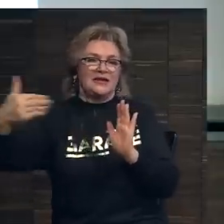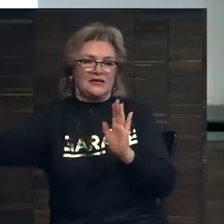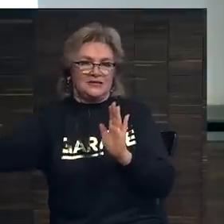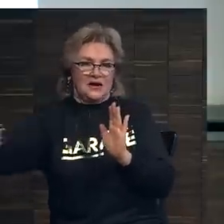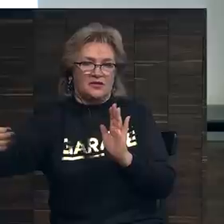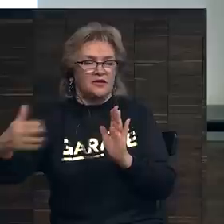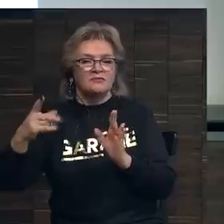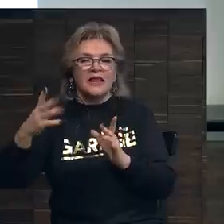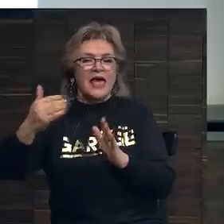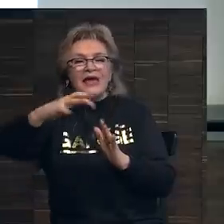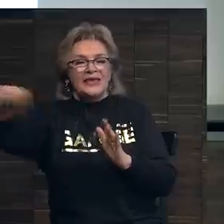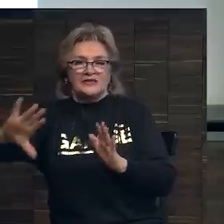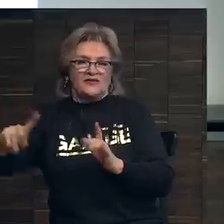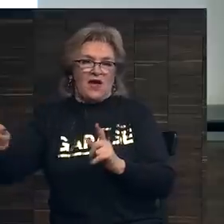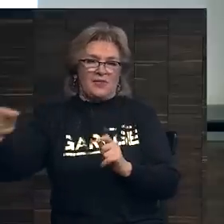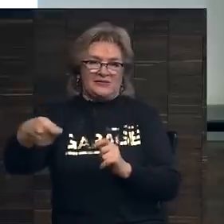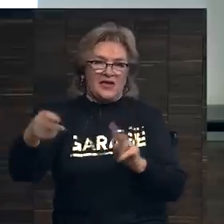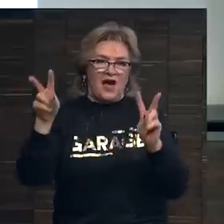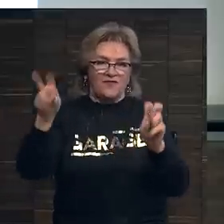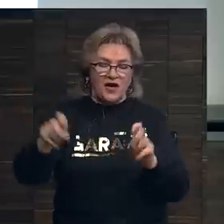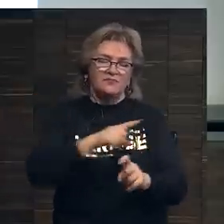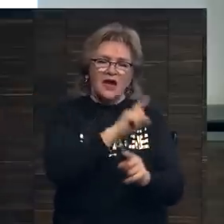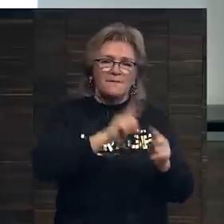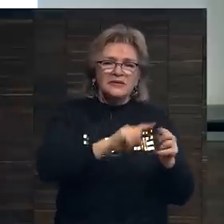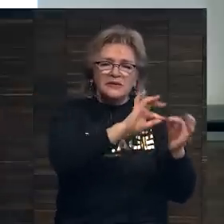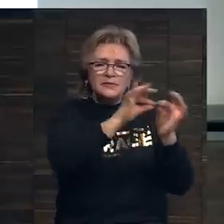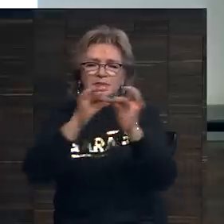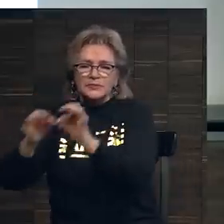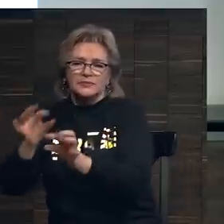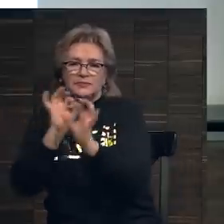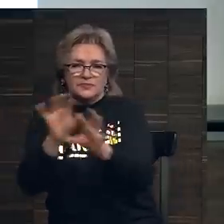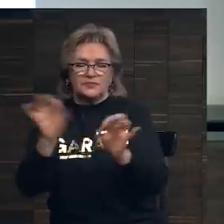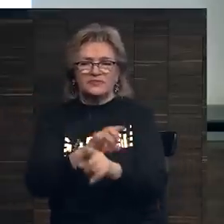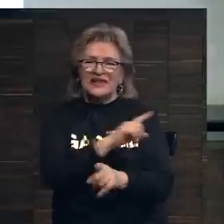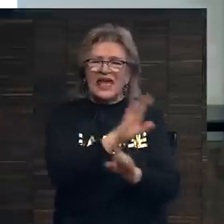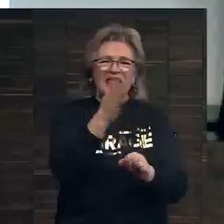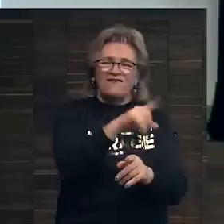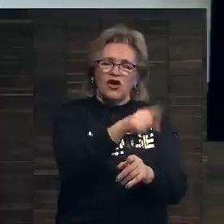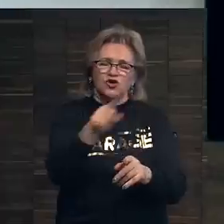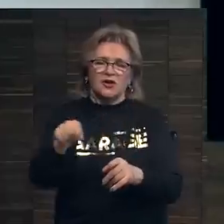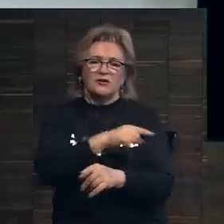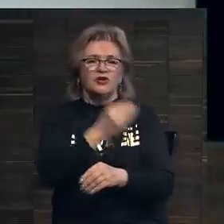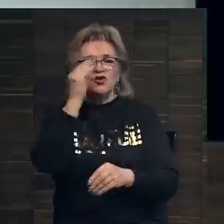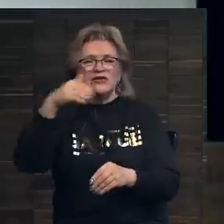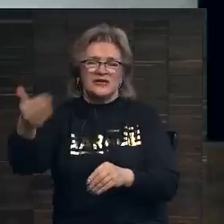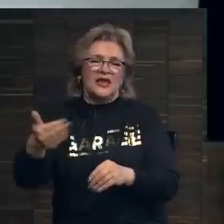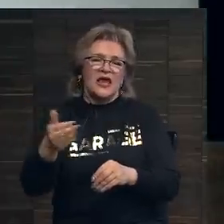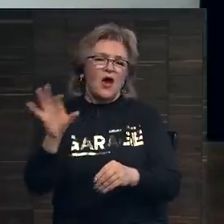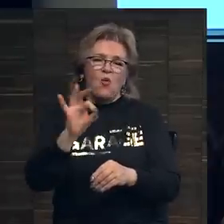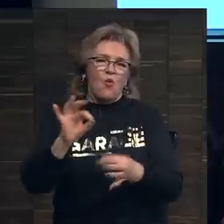неотзываемая заявка. Сейчас я быстро пройду через детали, которые не так важны. С точки зрения